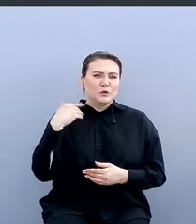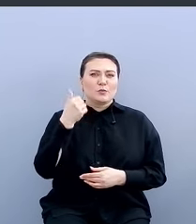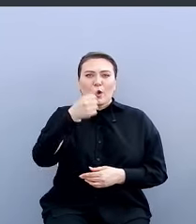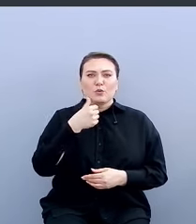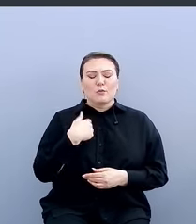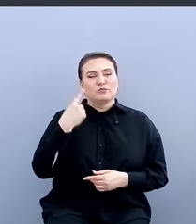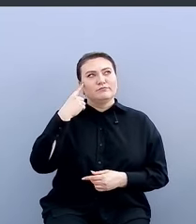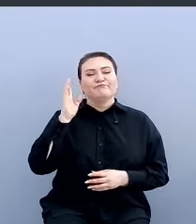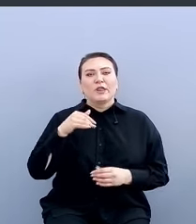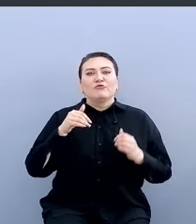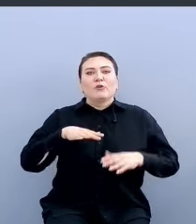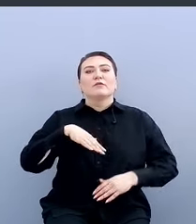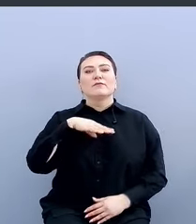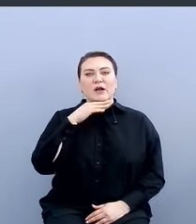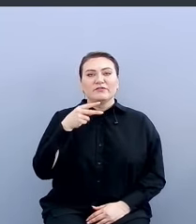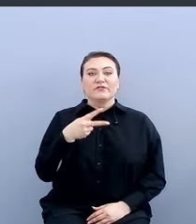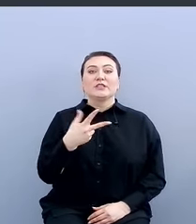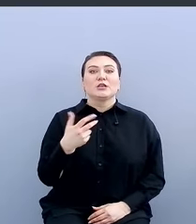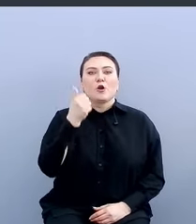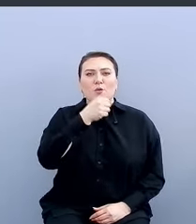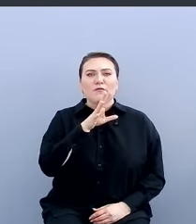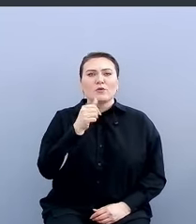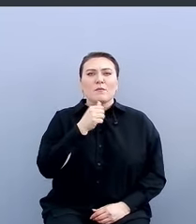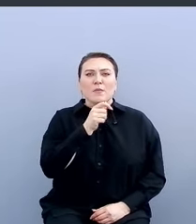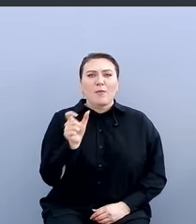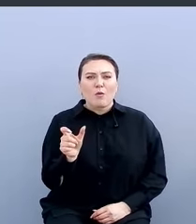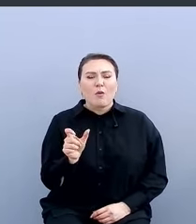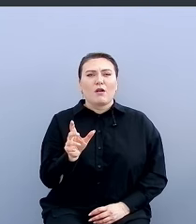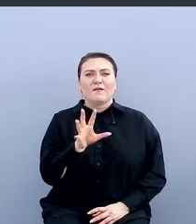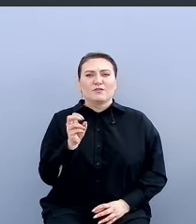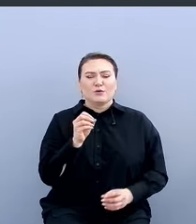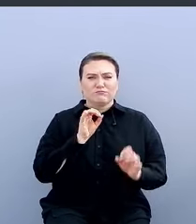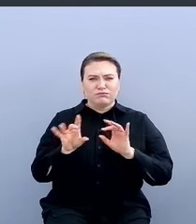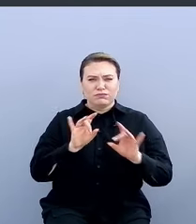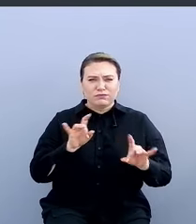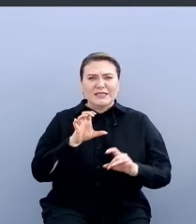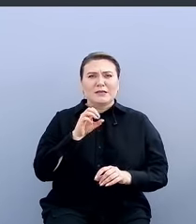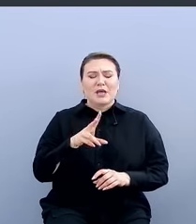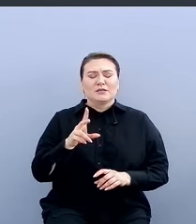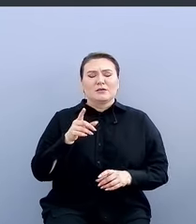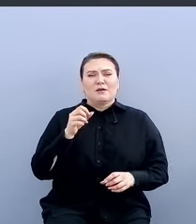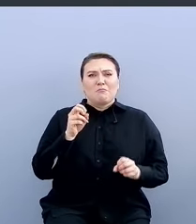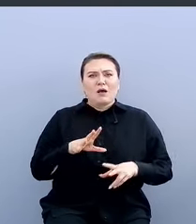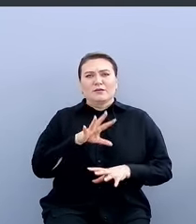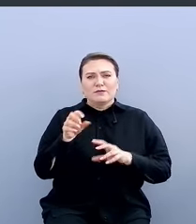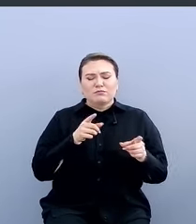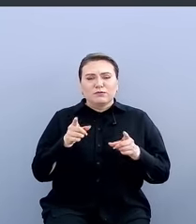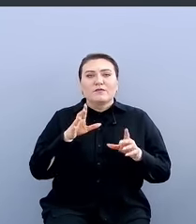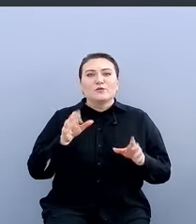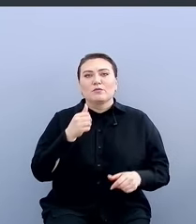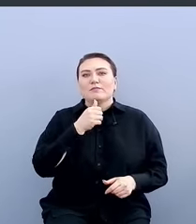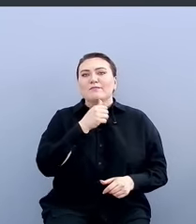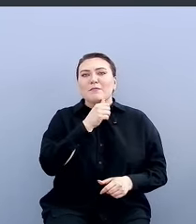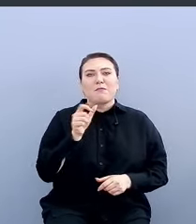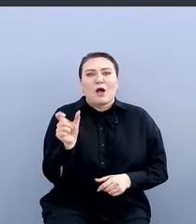уже хватит 2023 год, уже было все про пароли, все какие-то там смски, уже хватит, все, уже паролей быть не должно.